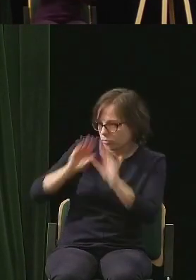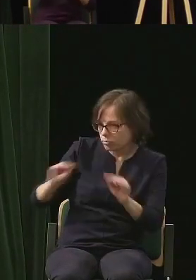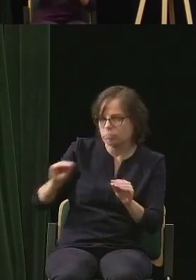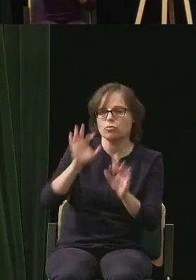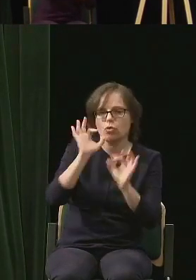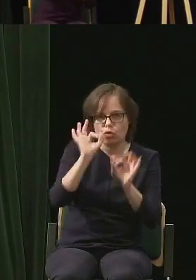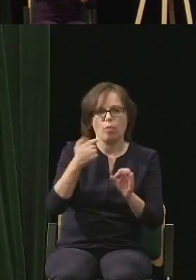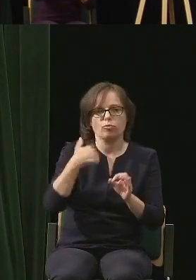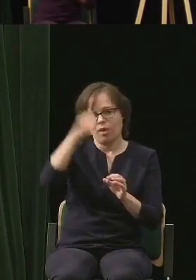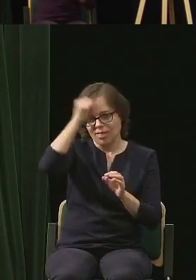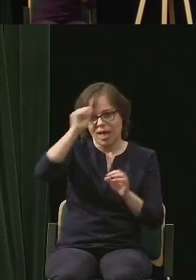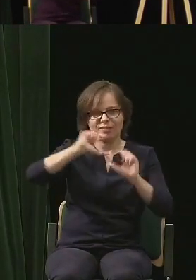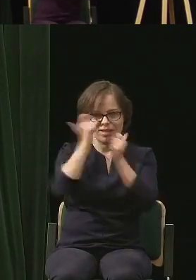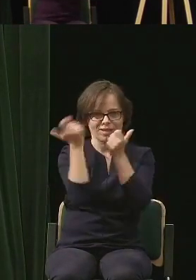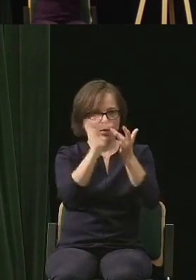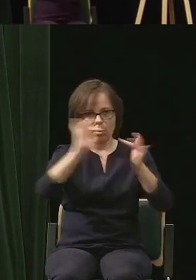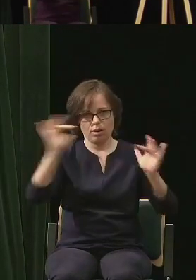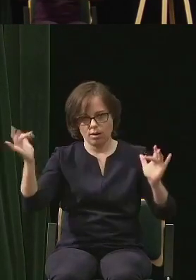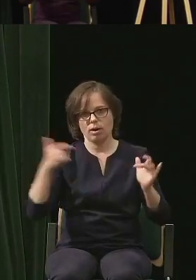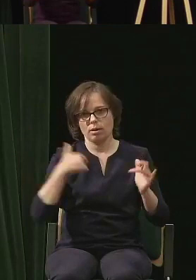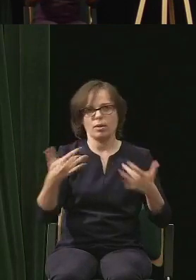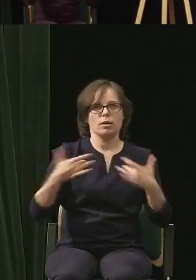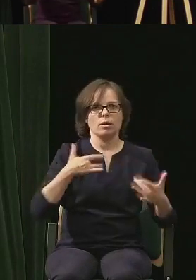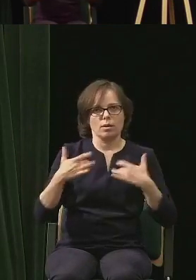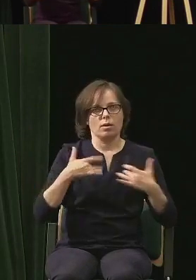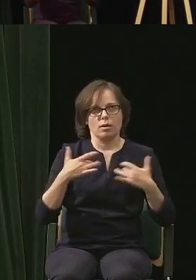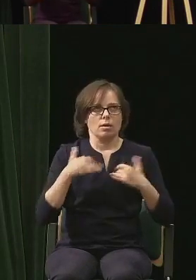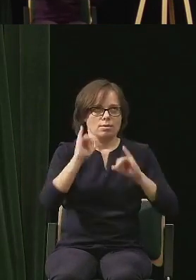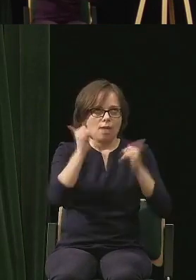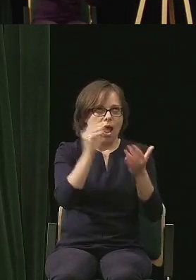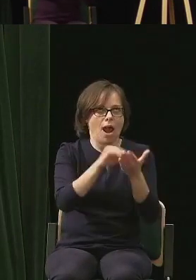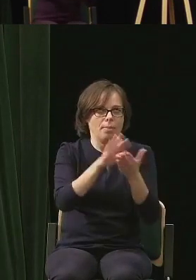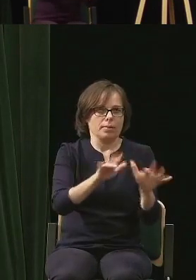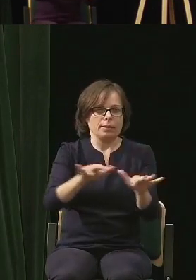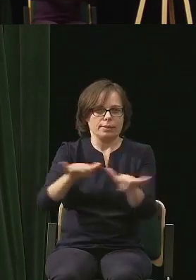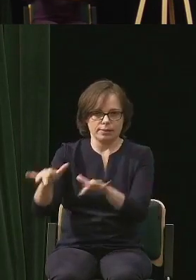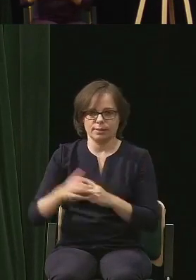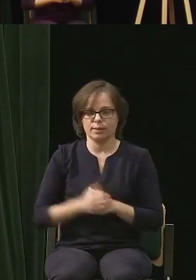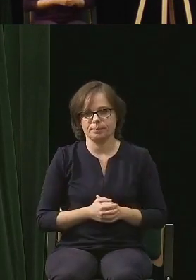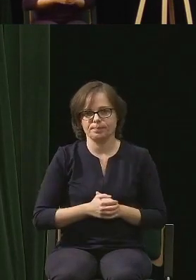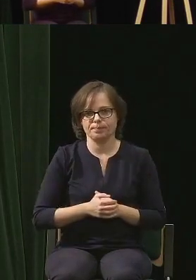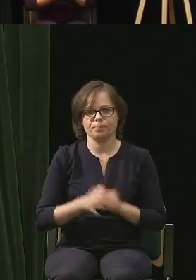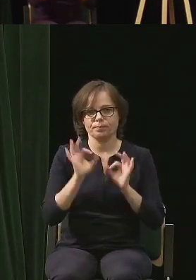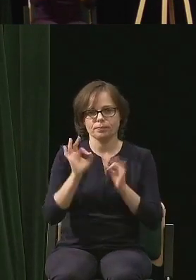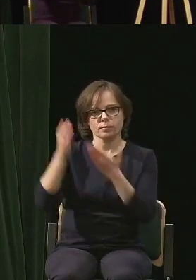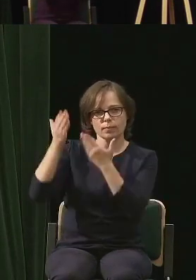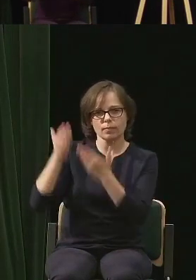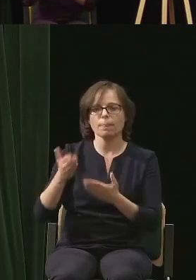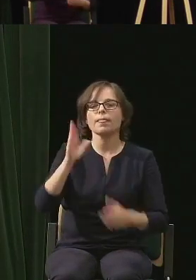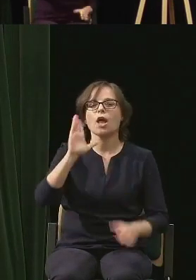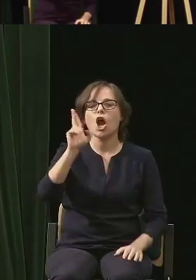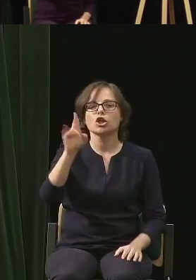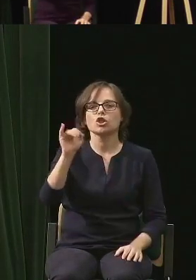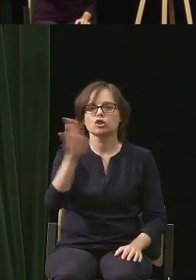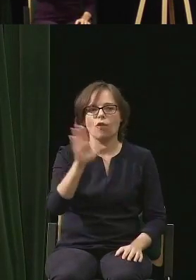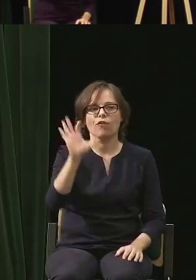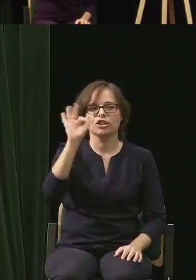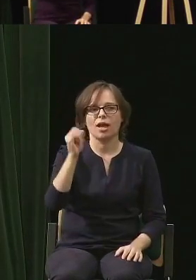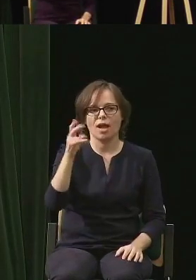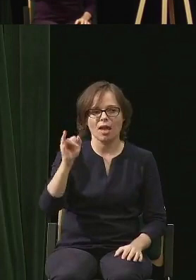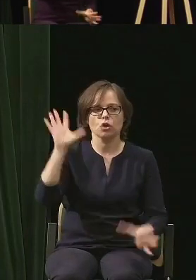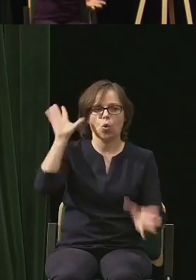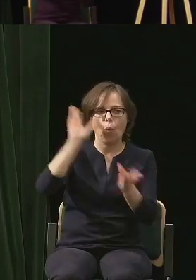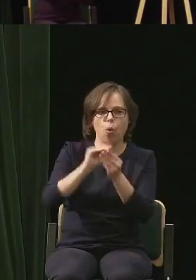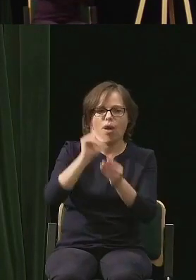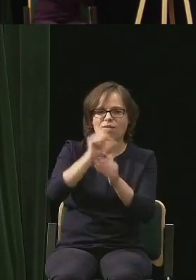utrzymujemy cały czas tę nazwę i mordujemy się z jej długością. Proszę Państwa, Krzysztof Ścierański, po 12 latach,